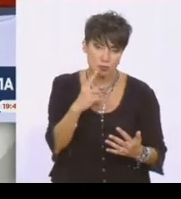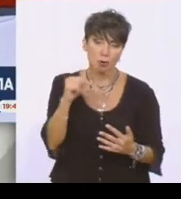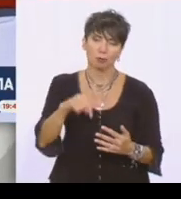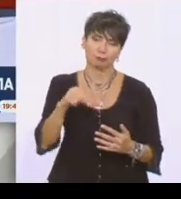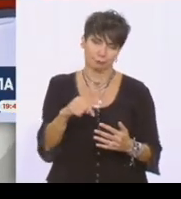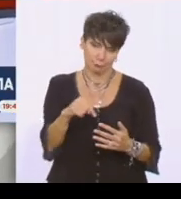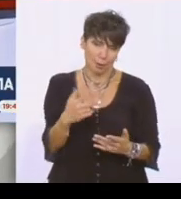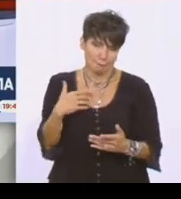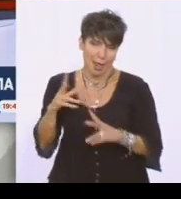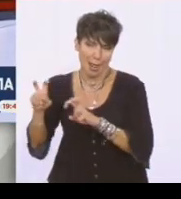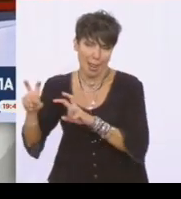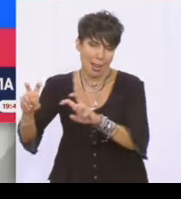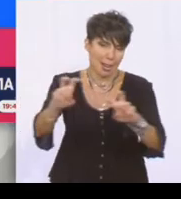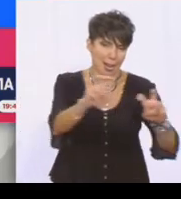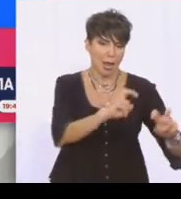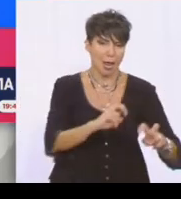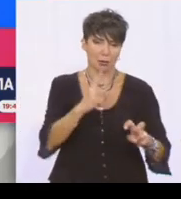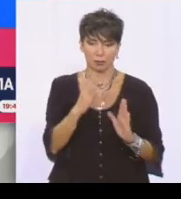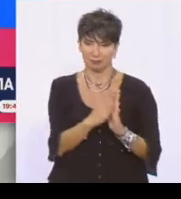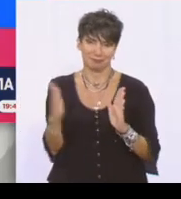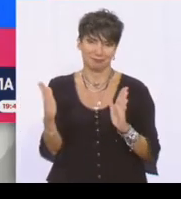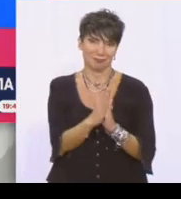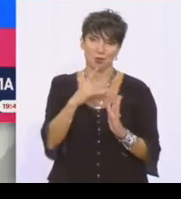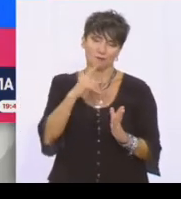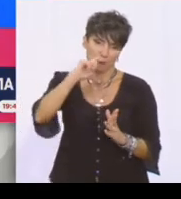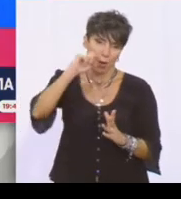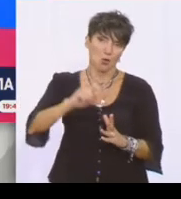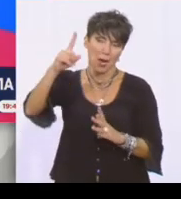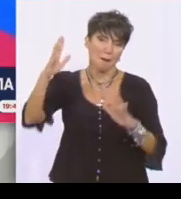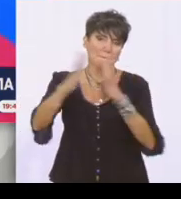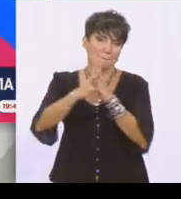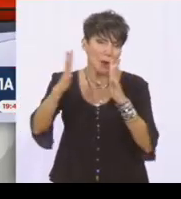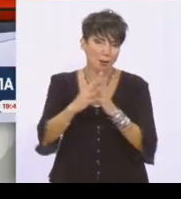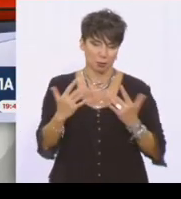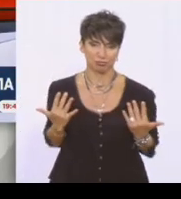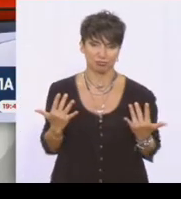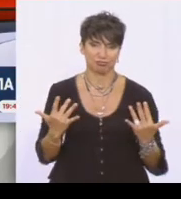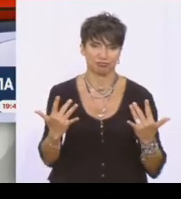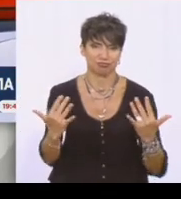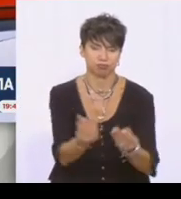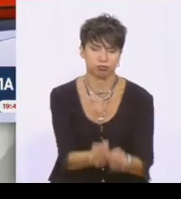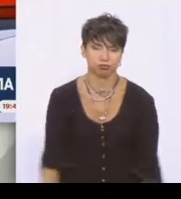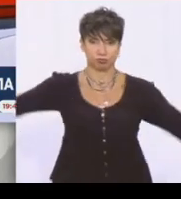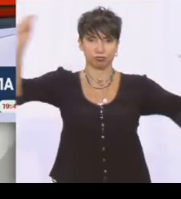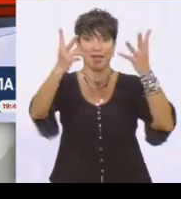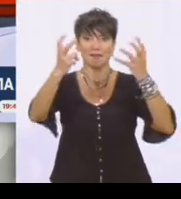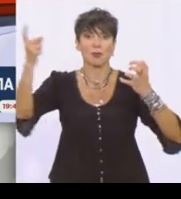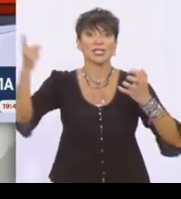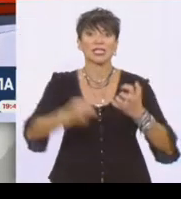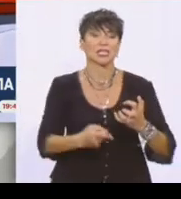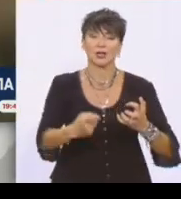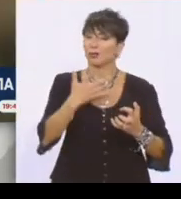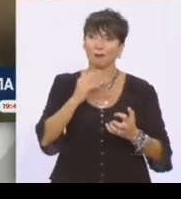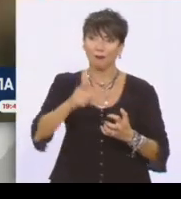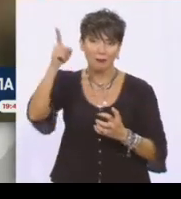έβγαλα ένα λαβράκι. Είναι έλεγχη που ξεκίνησαν σε μια χρονική στιγμή η Αντώνη που είδαμε τις τιμές στα σιτηρά να αυξάνονται κατά 70% και να